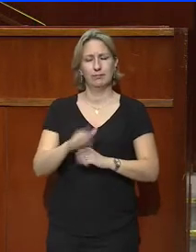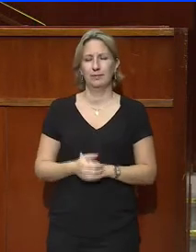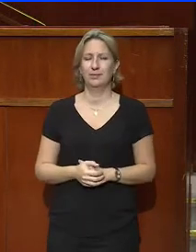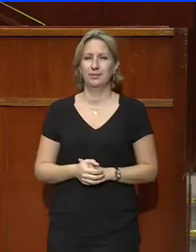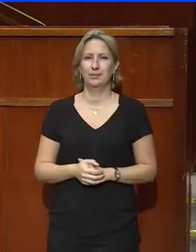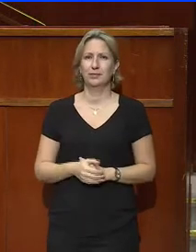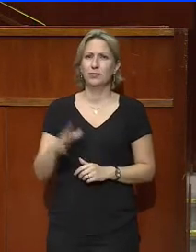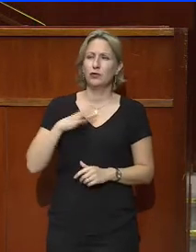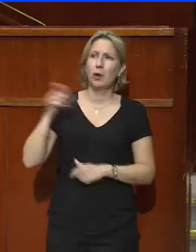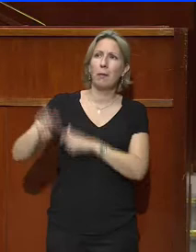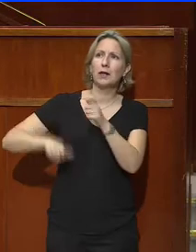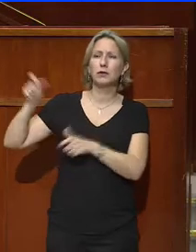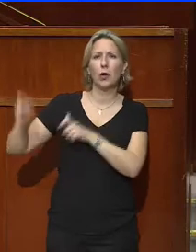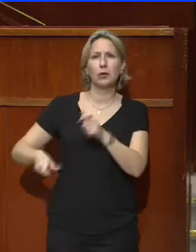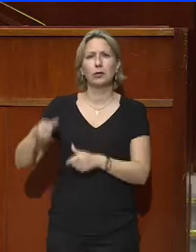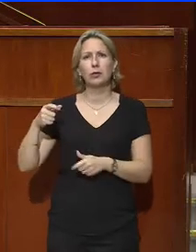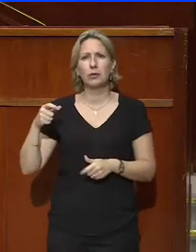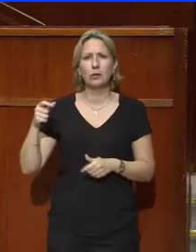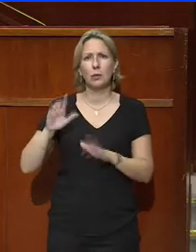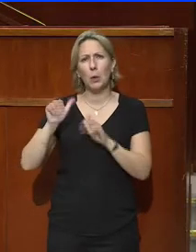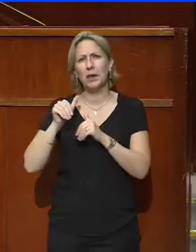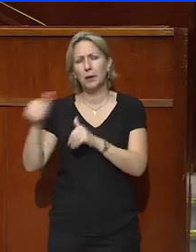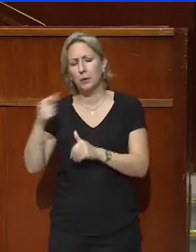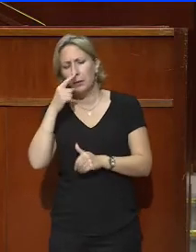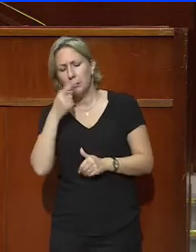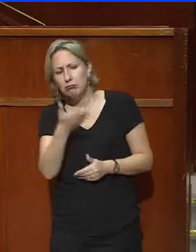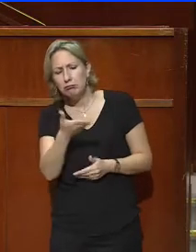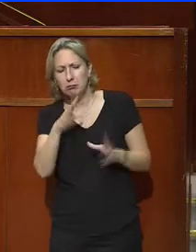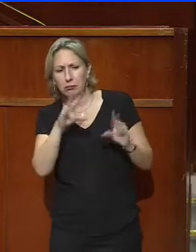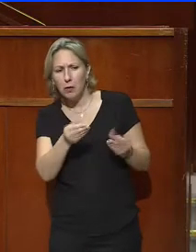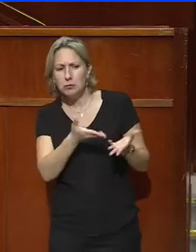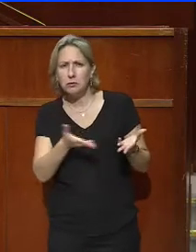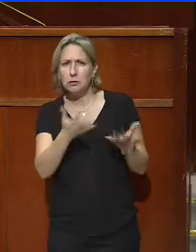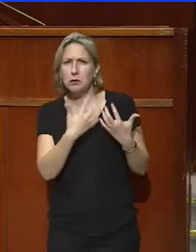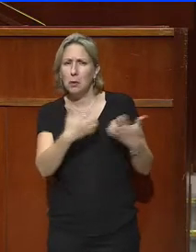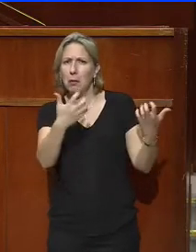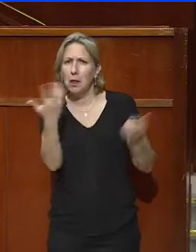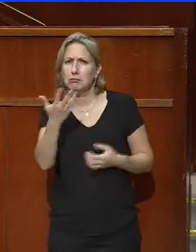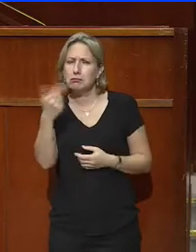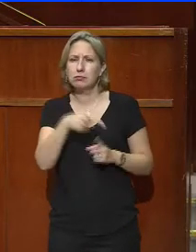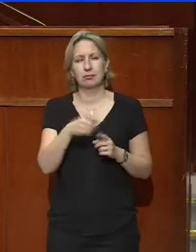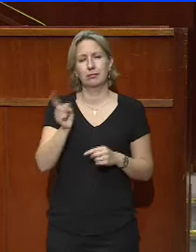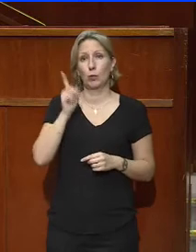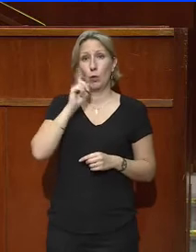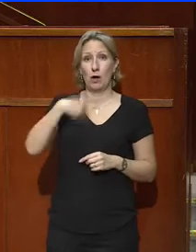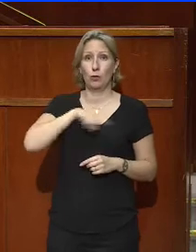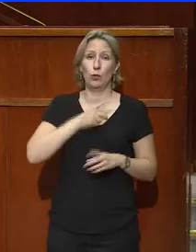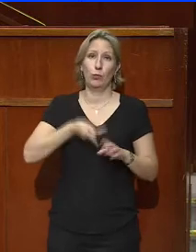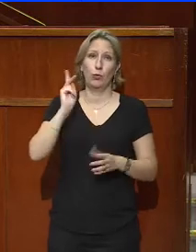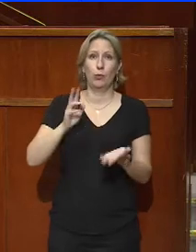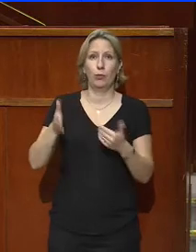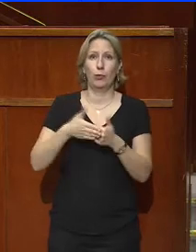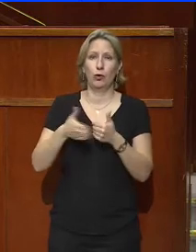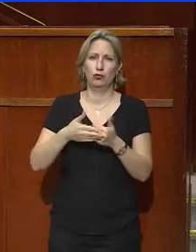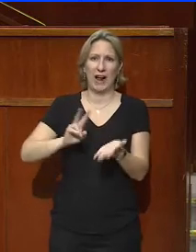certains pourtant persistent à douter. Peut-être parce que nous sommes trop proches de réalités qu'ils préfèrent